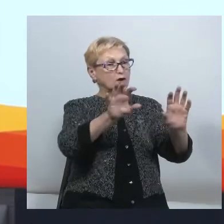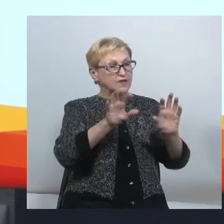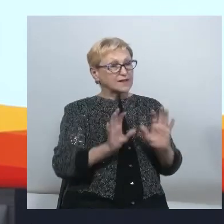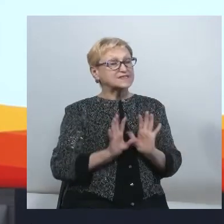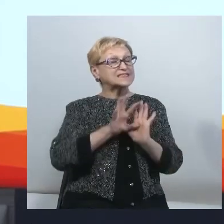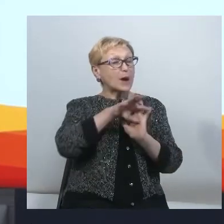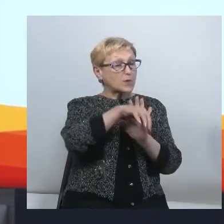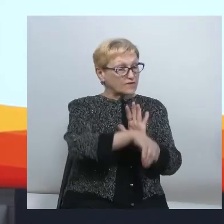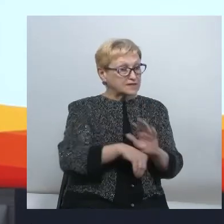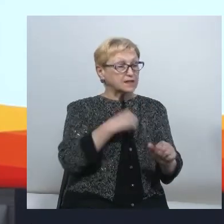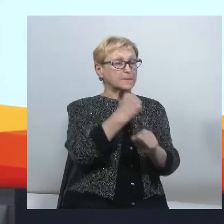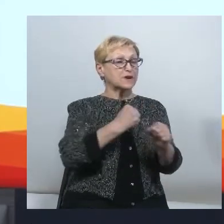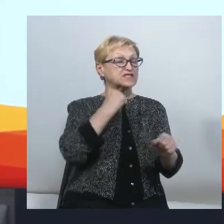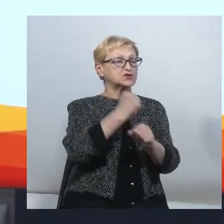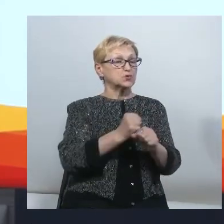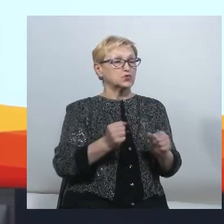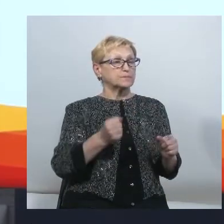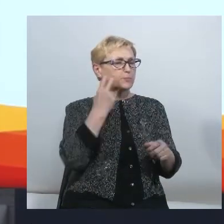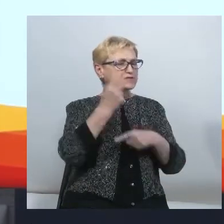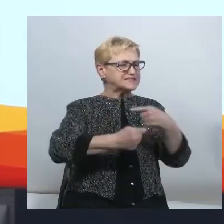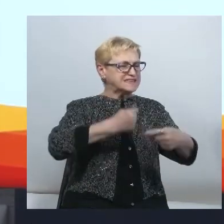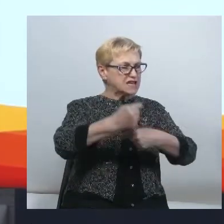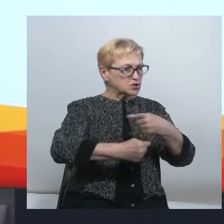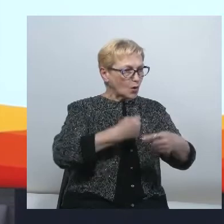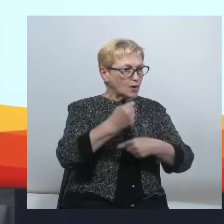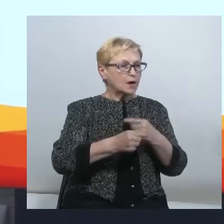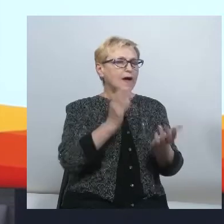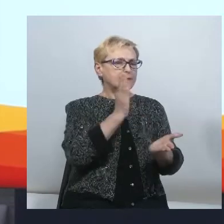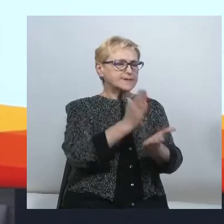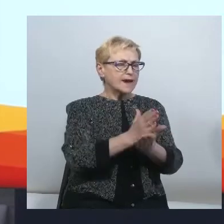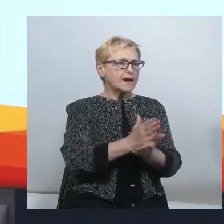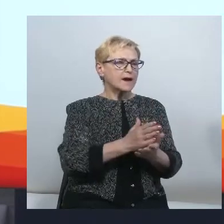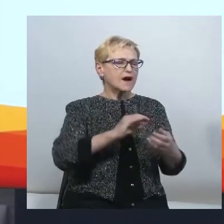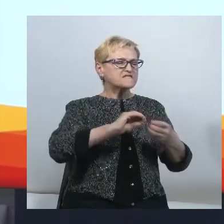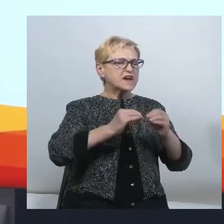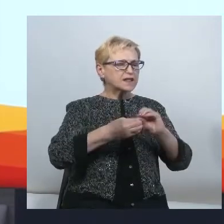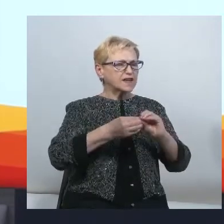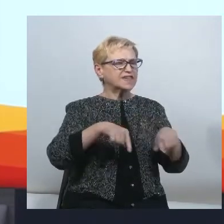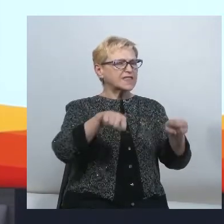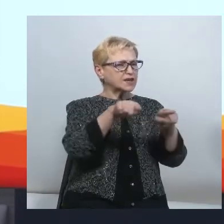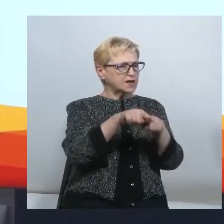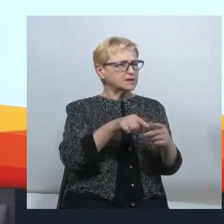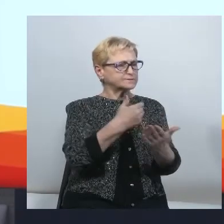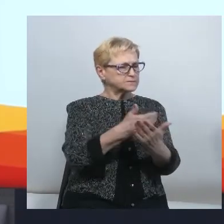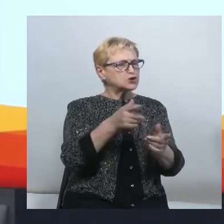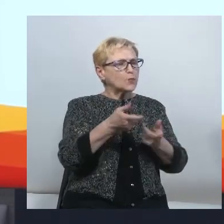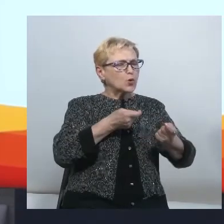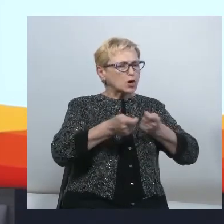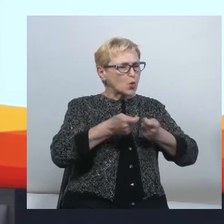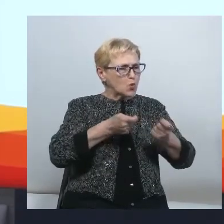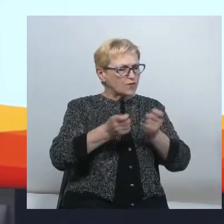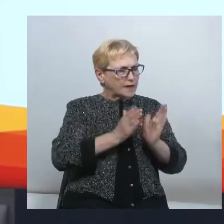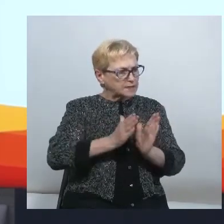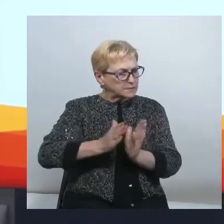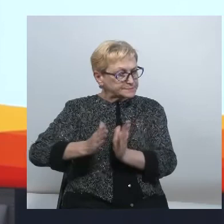і працюють постійно над цим. Є там цілий перелік викликів, пов'язаних з цим регулюванням. І Україна і